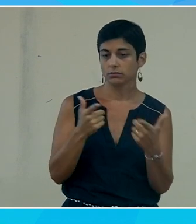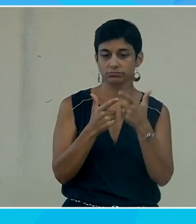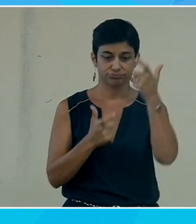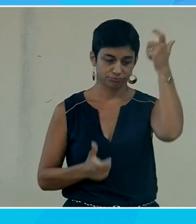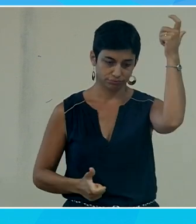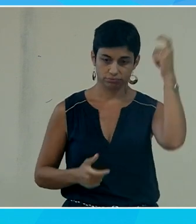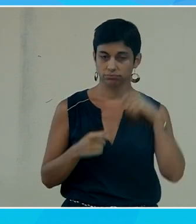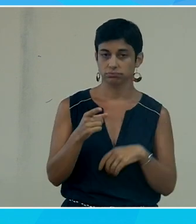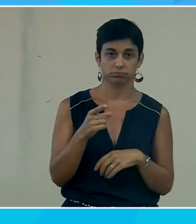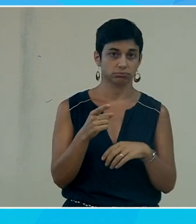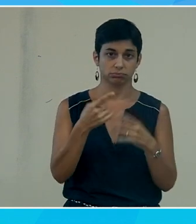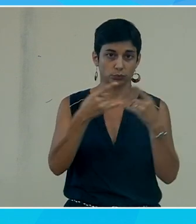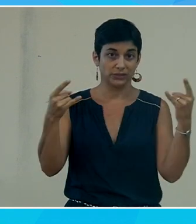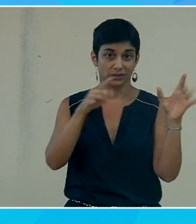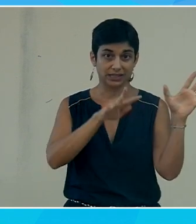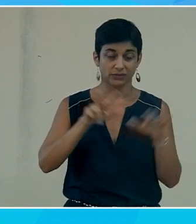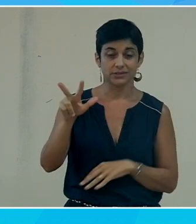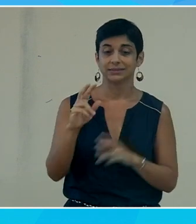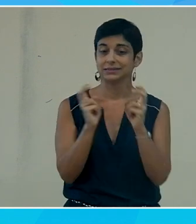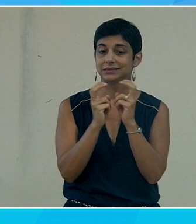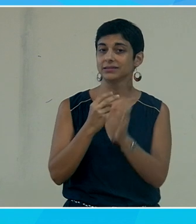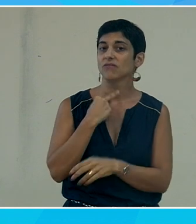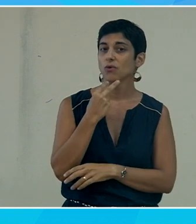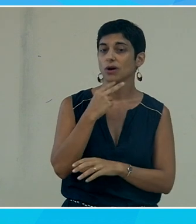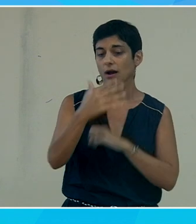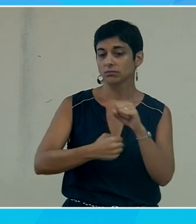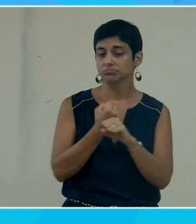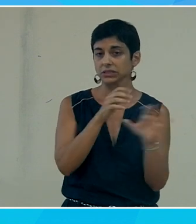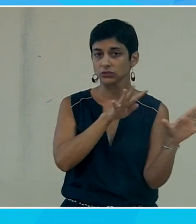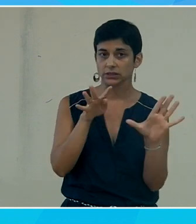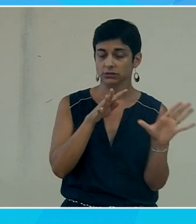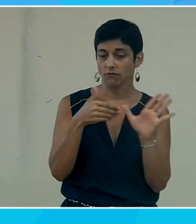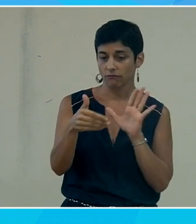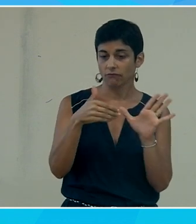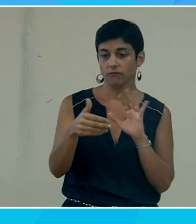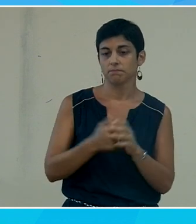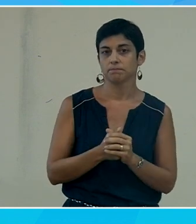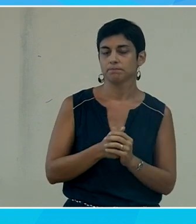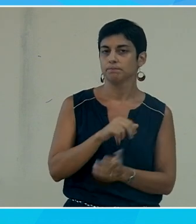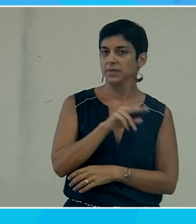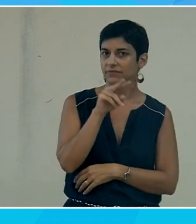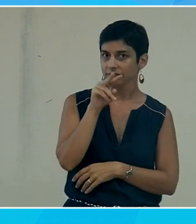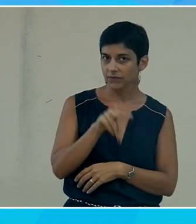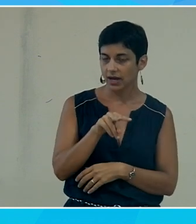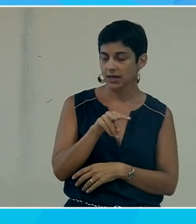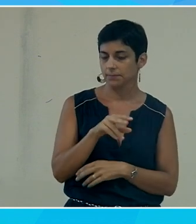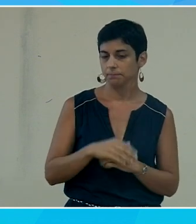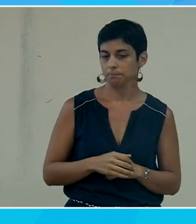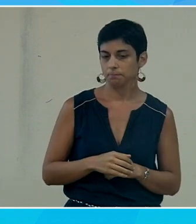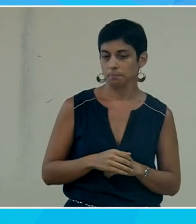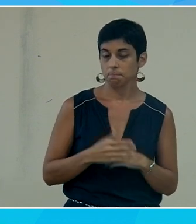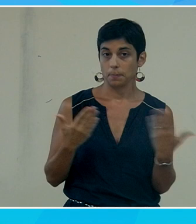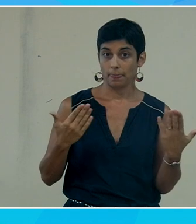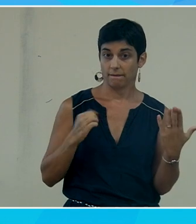dans Windows 98 de la dictée vocale dans les années 99 etc la vraie différence et l